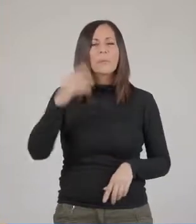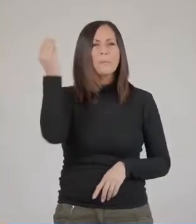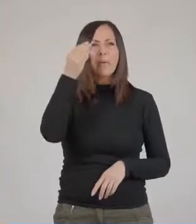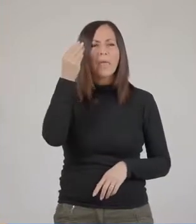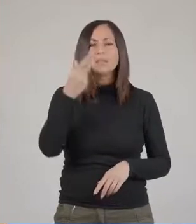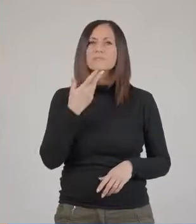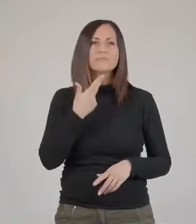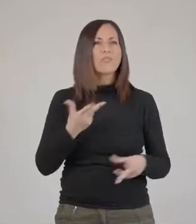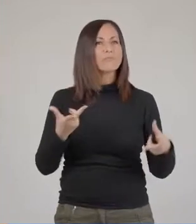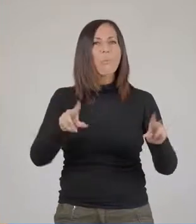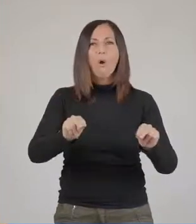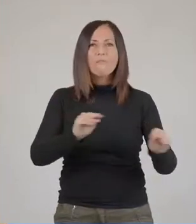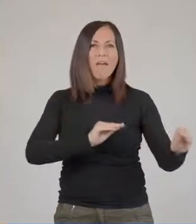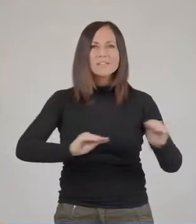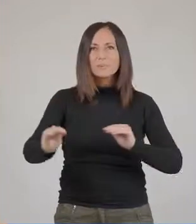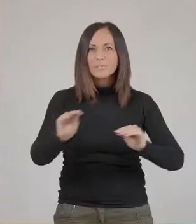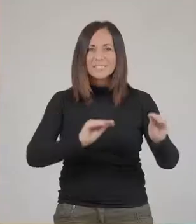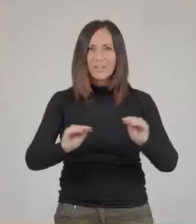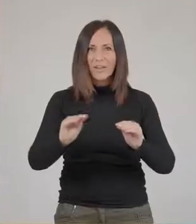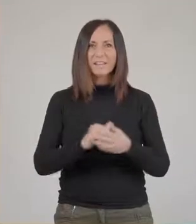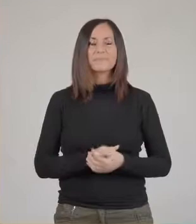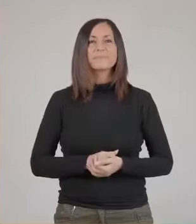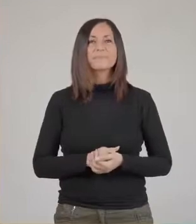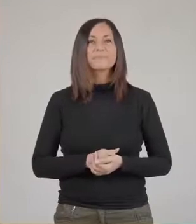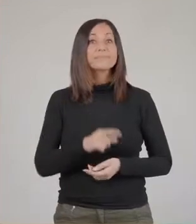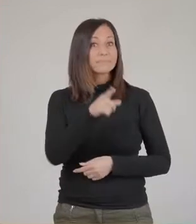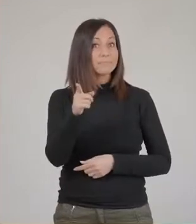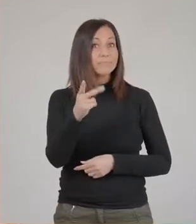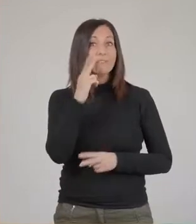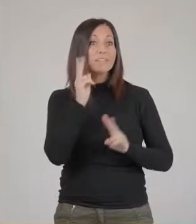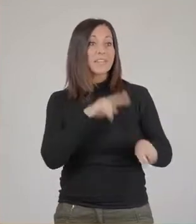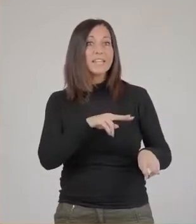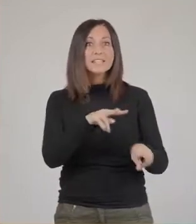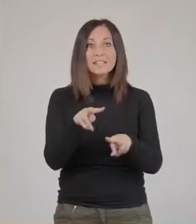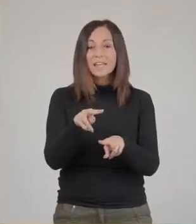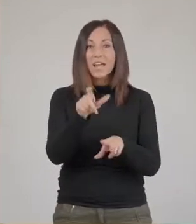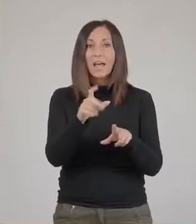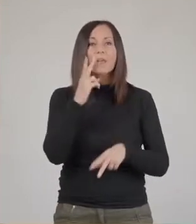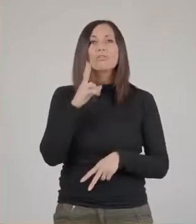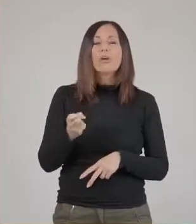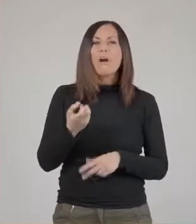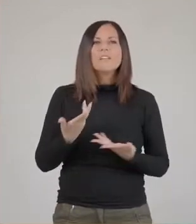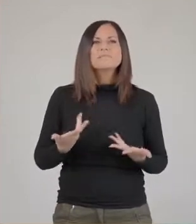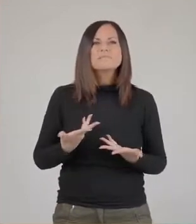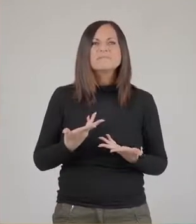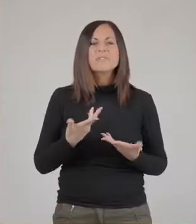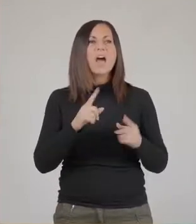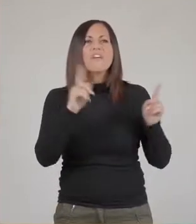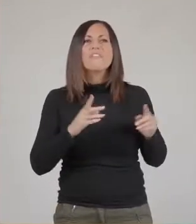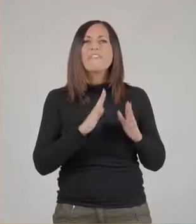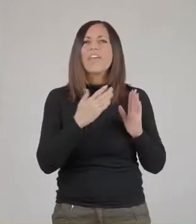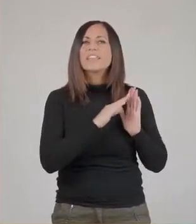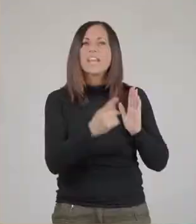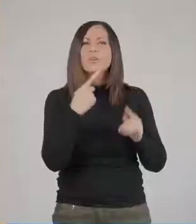di ripensare completamente l'esposizione. Quindi ciò che il visitatore trova oggi in museo in realtà non sono le